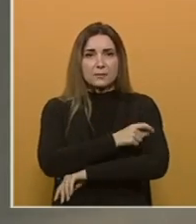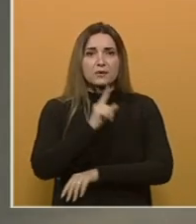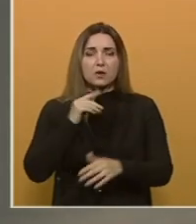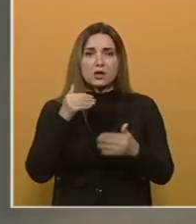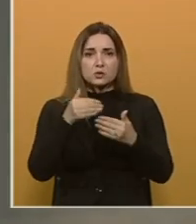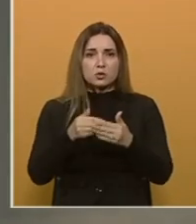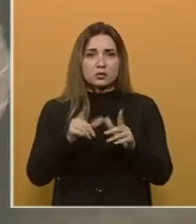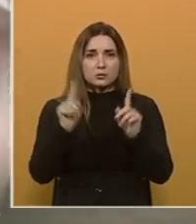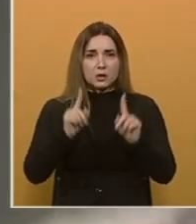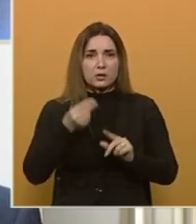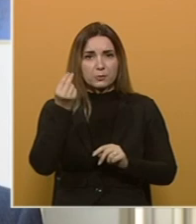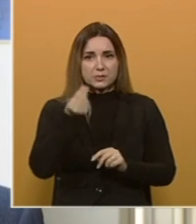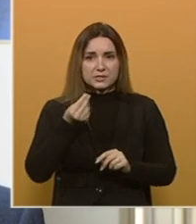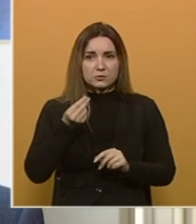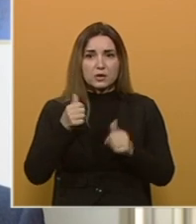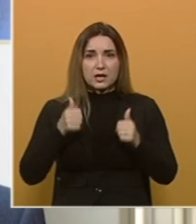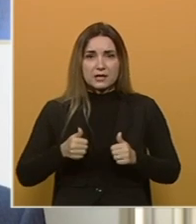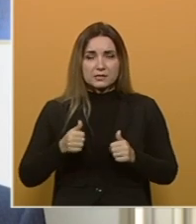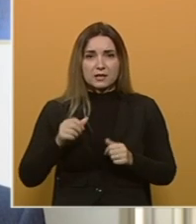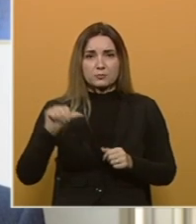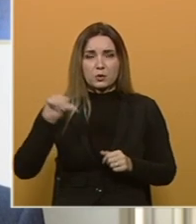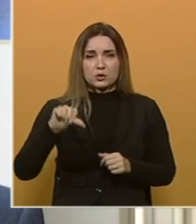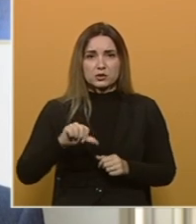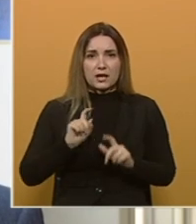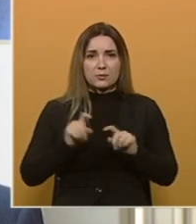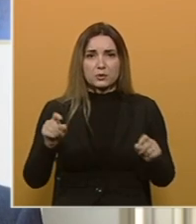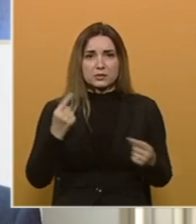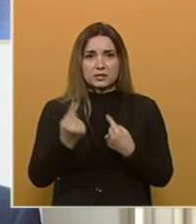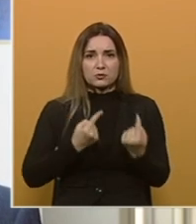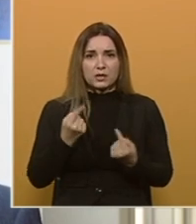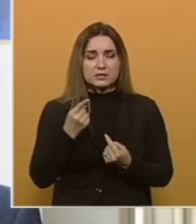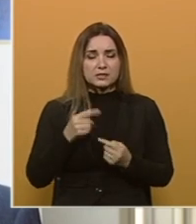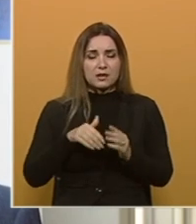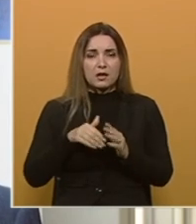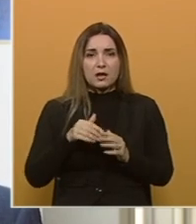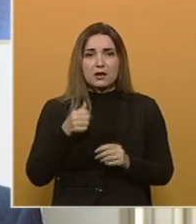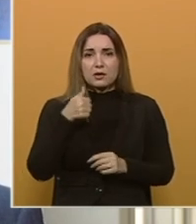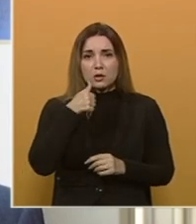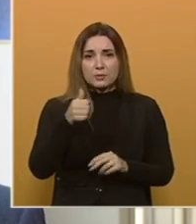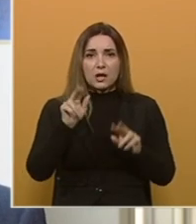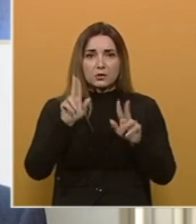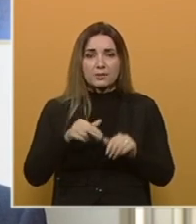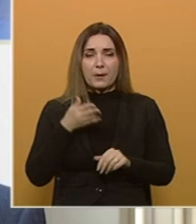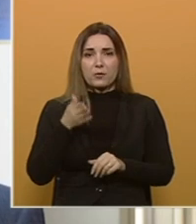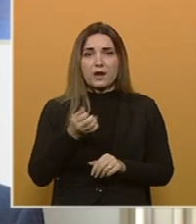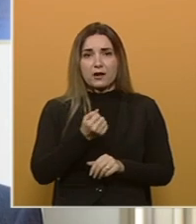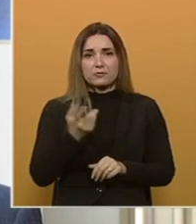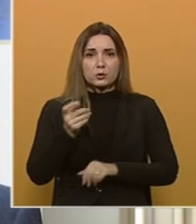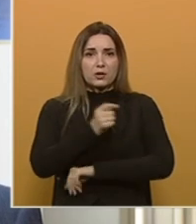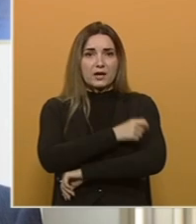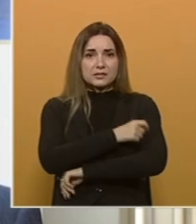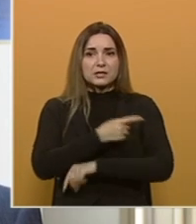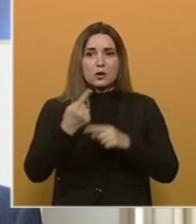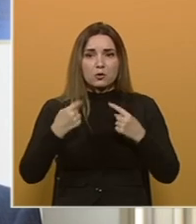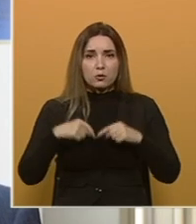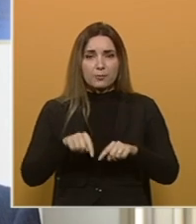dostupna u Republike Srpskoj. U trenutnom pogoršanju epidemiološke situacije izuzetno je značajno da jednom danu imamo oliki broj vakcinisanih upravo